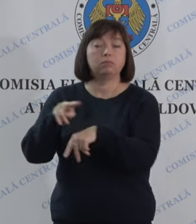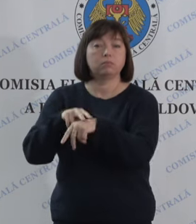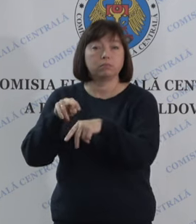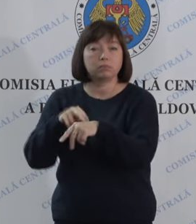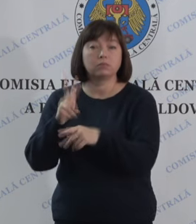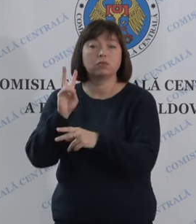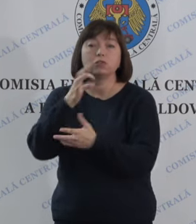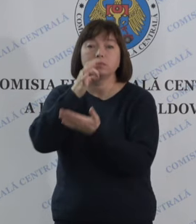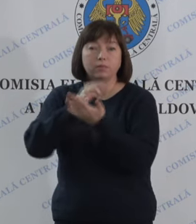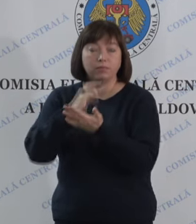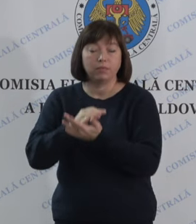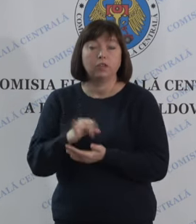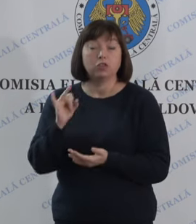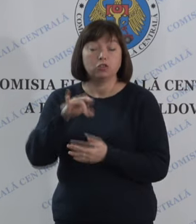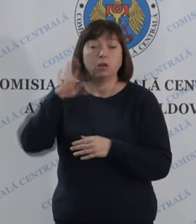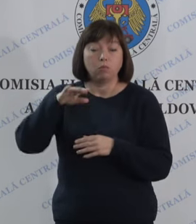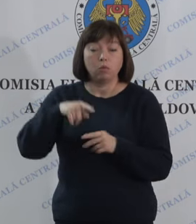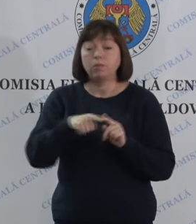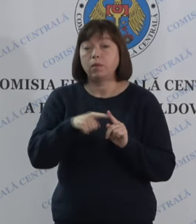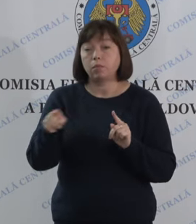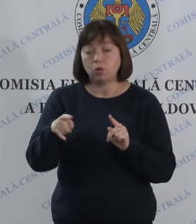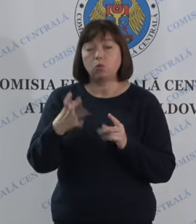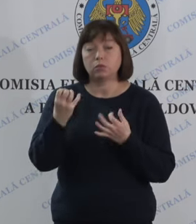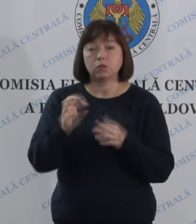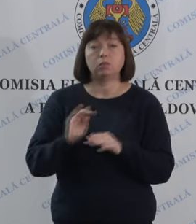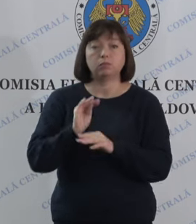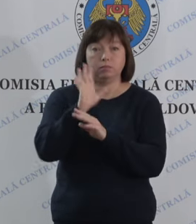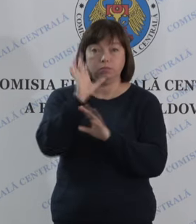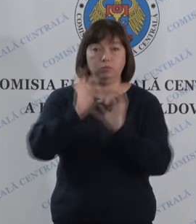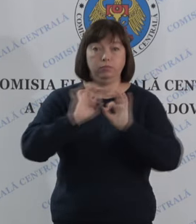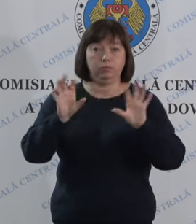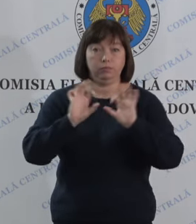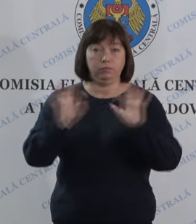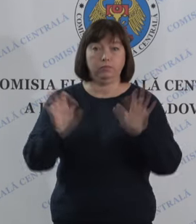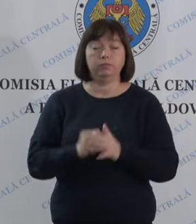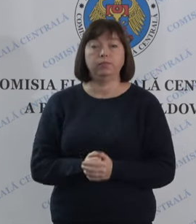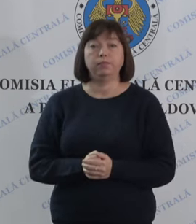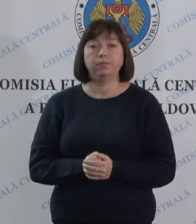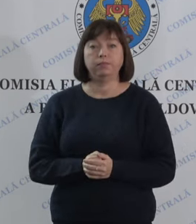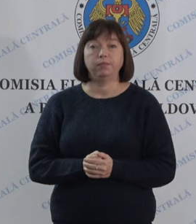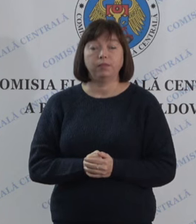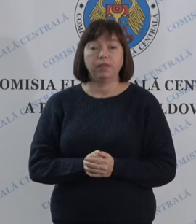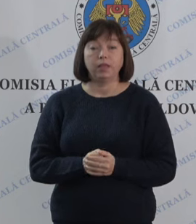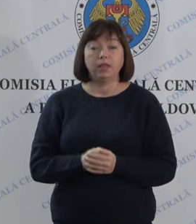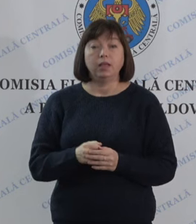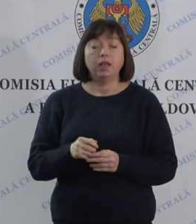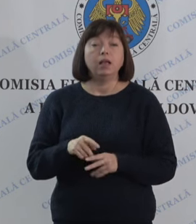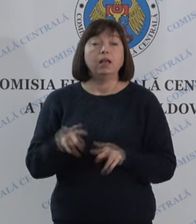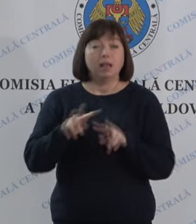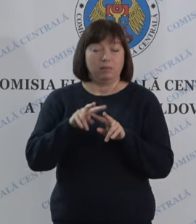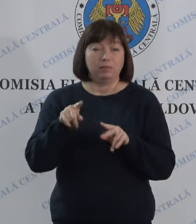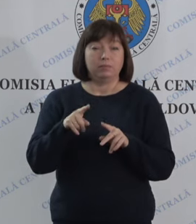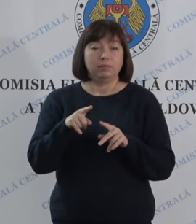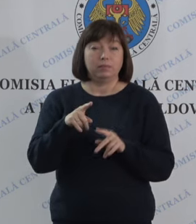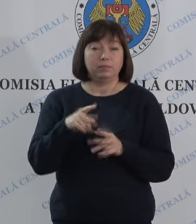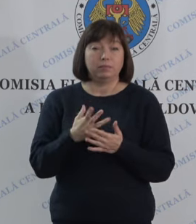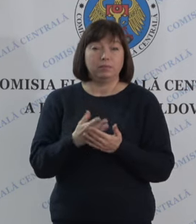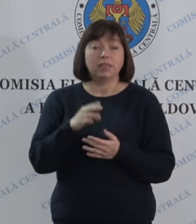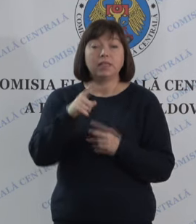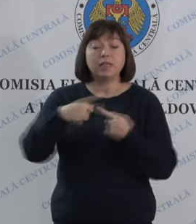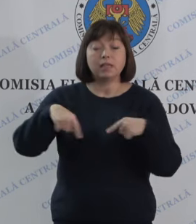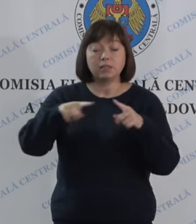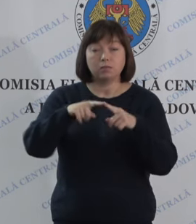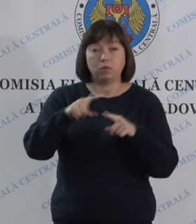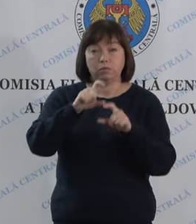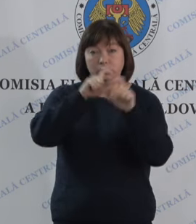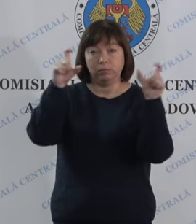competente și vom reveni pe parcurs cu alte informații. În același context, Inspectoratul General